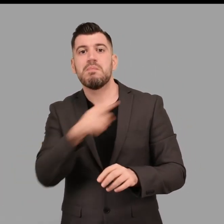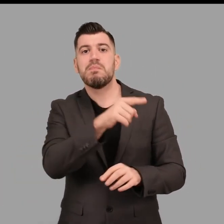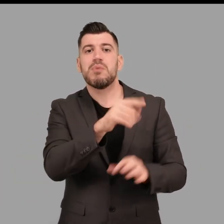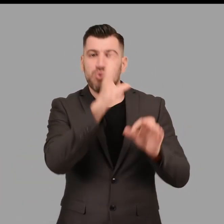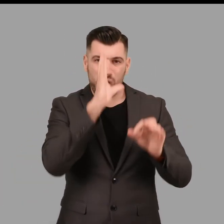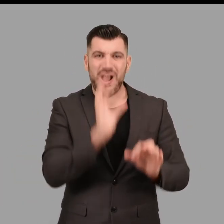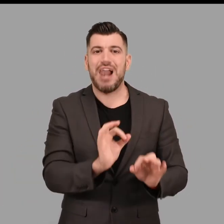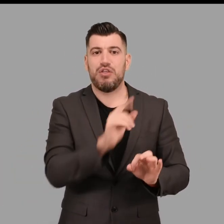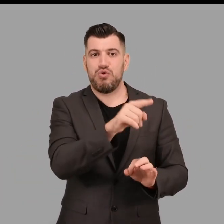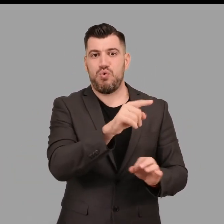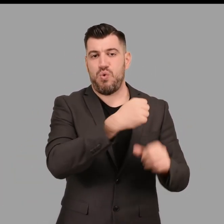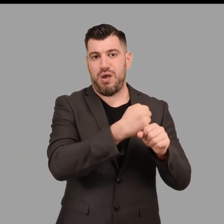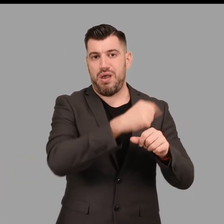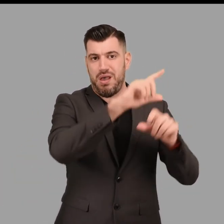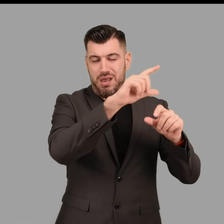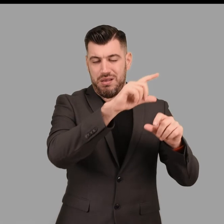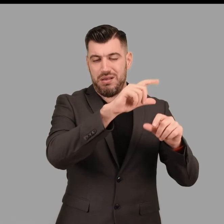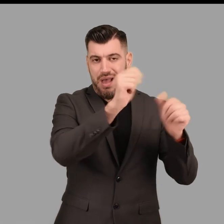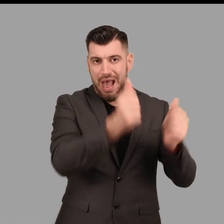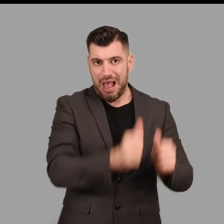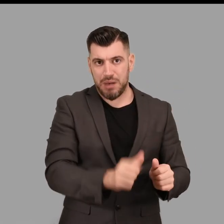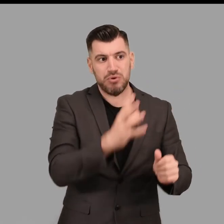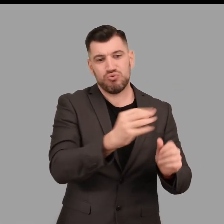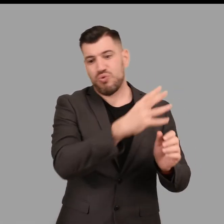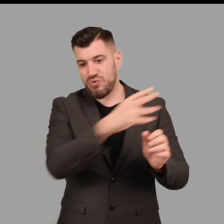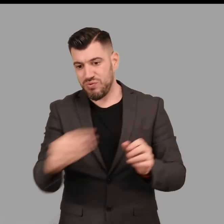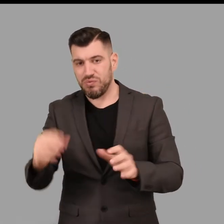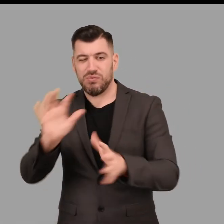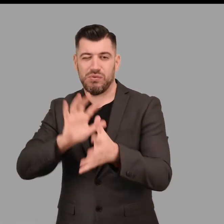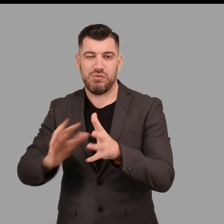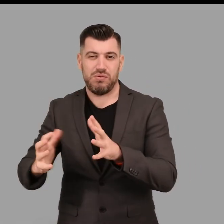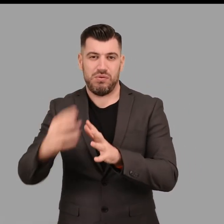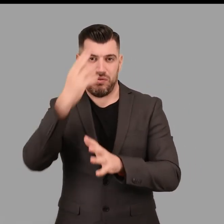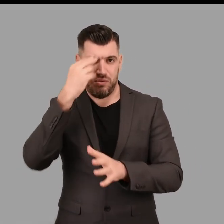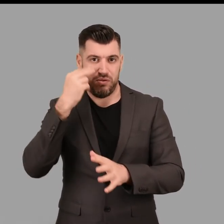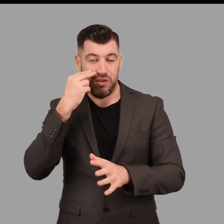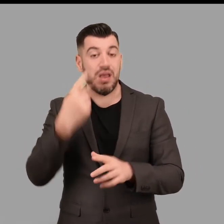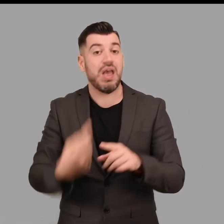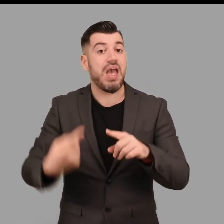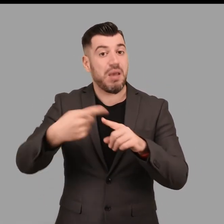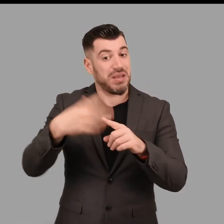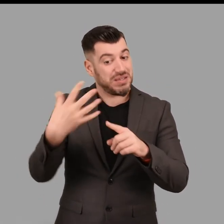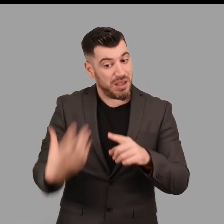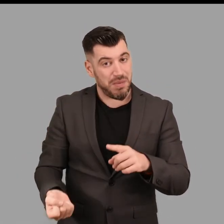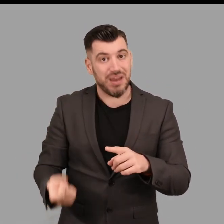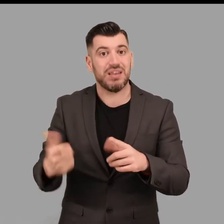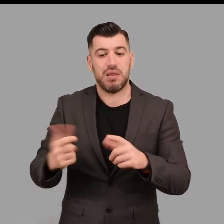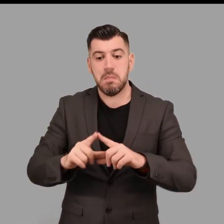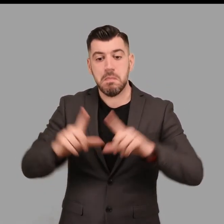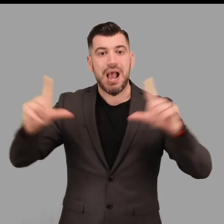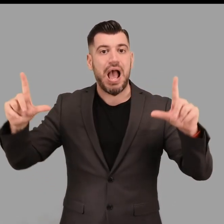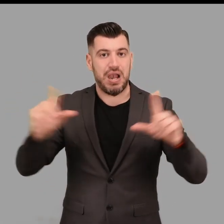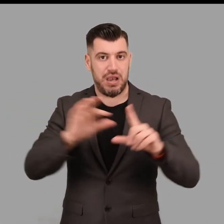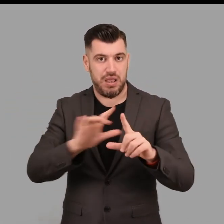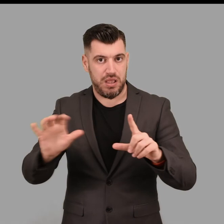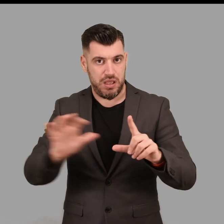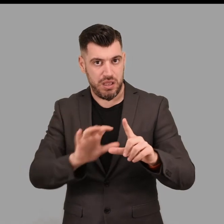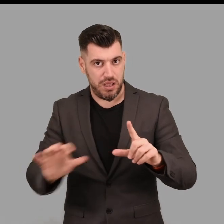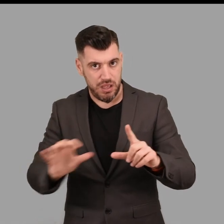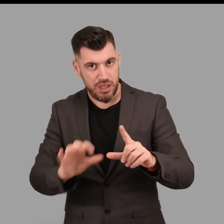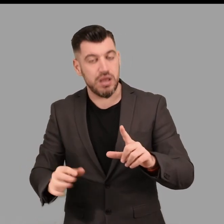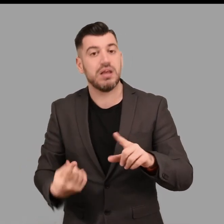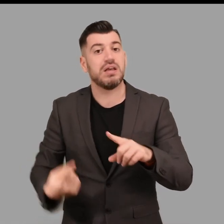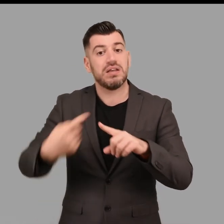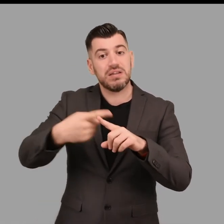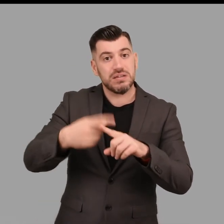για το σκοπό αυτό που υλικά όμοια με τα αυθεντικά Η διαμεσολάβηση της πληροφορίας θα καλυφθεί από κείμενα υπομνηματισμού σε μπράγκ και μεγαλογράμματη